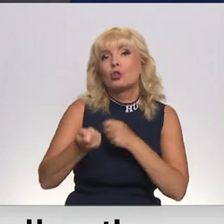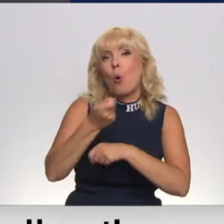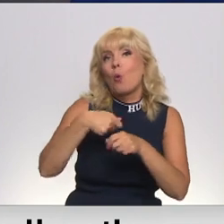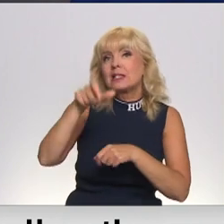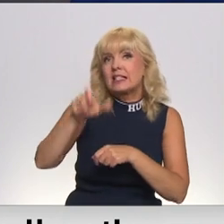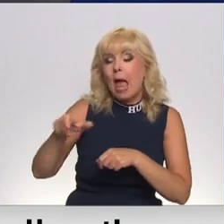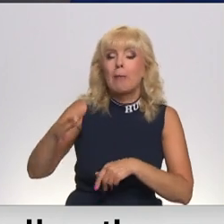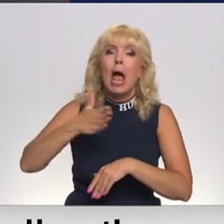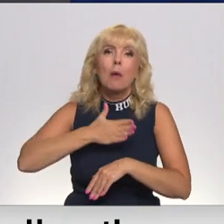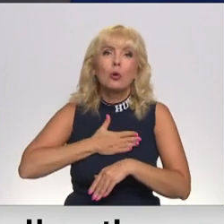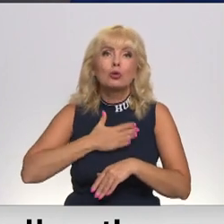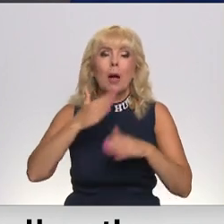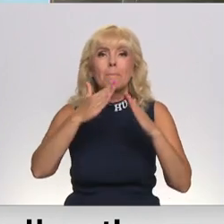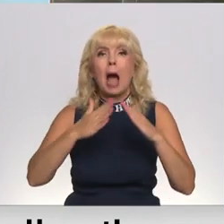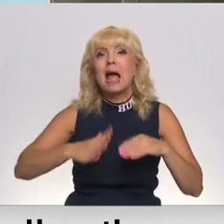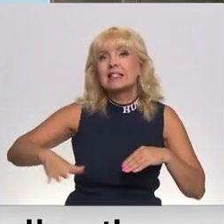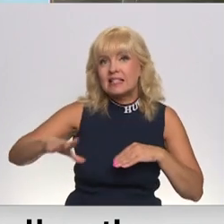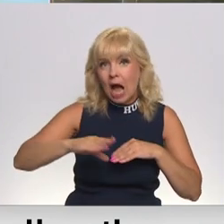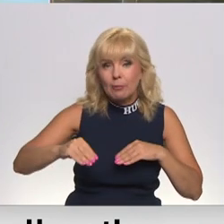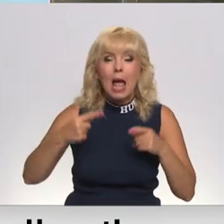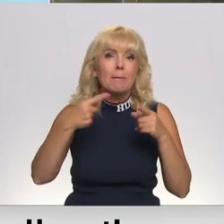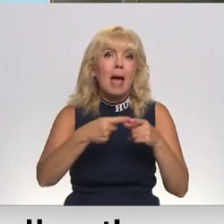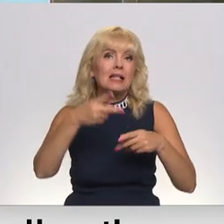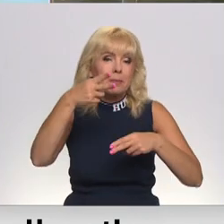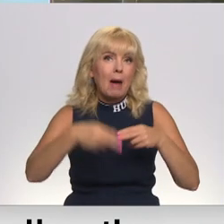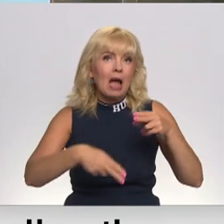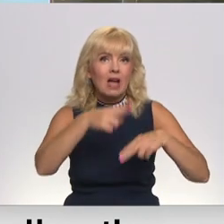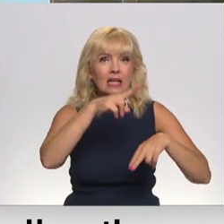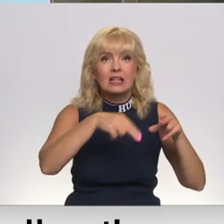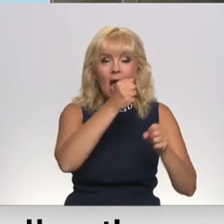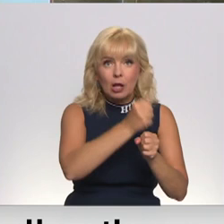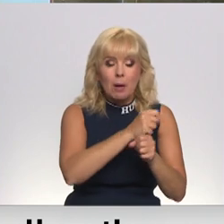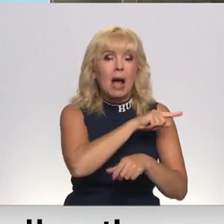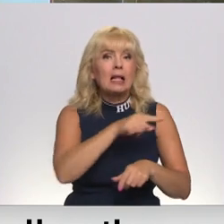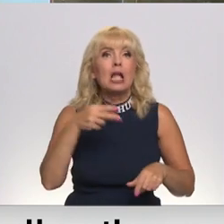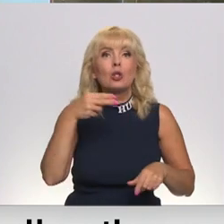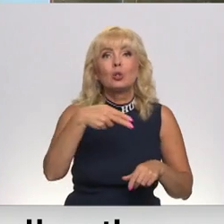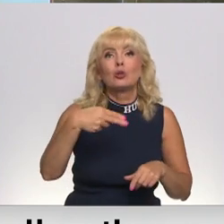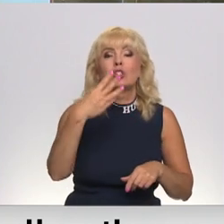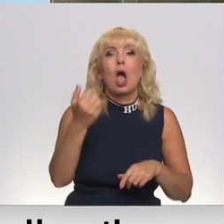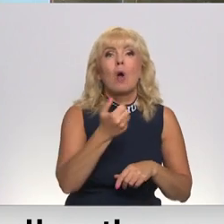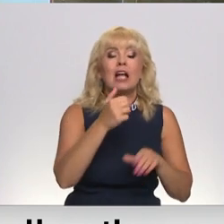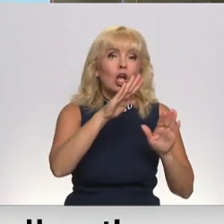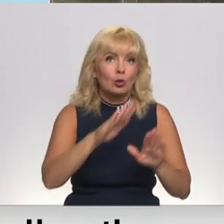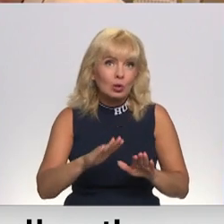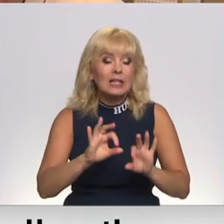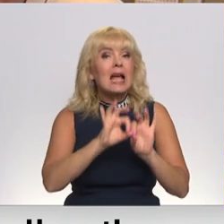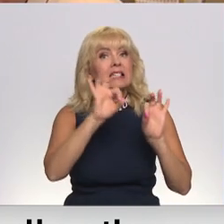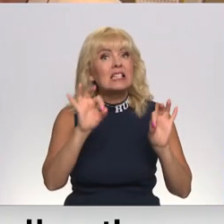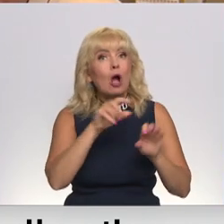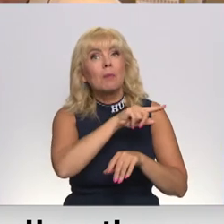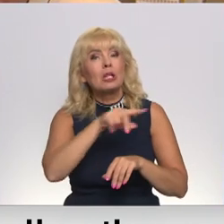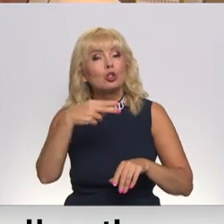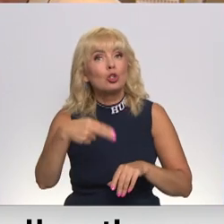un mūsu mājasiemniecībām. Mērķis ir pabeigt terminālu līdz 2024. gada rudenim, taču vispirms līdz 20.